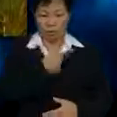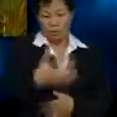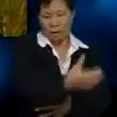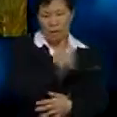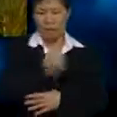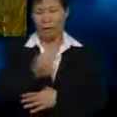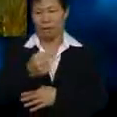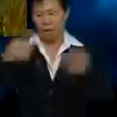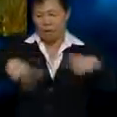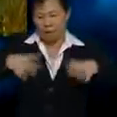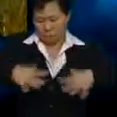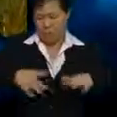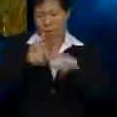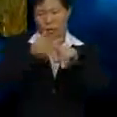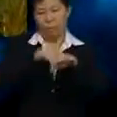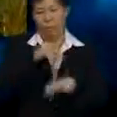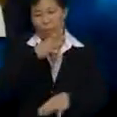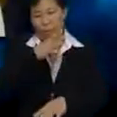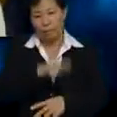daripada Daripada Umi Nak lampas butik tu